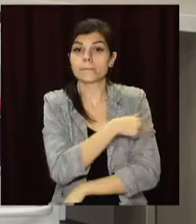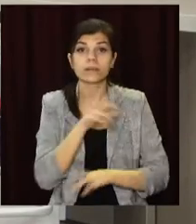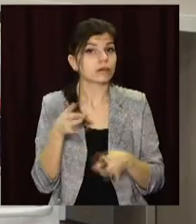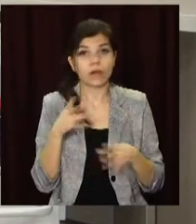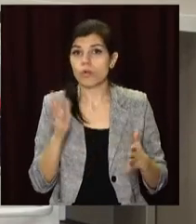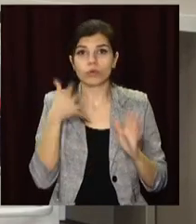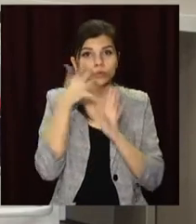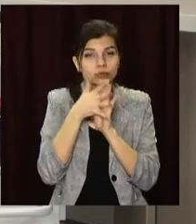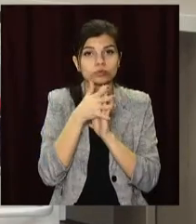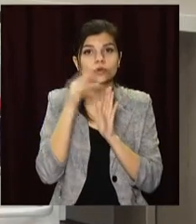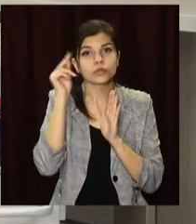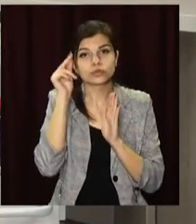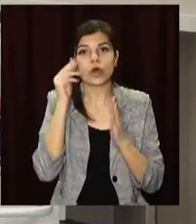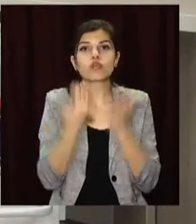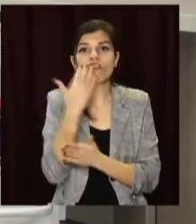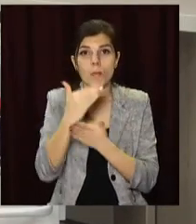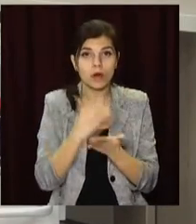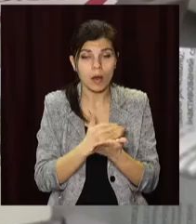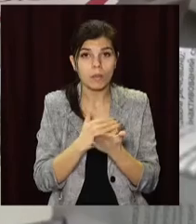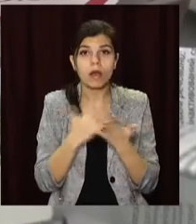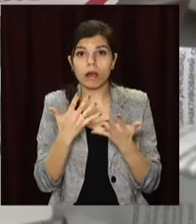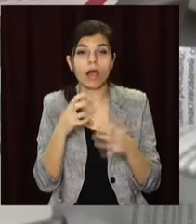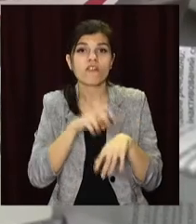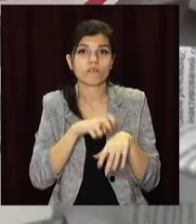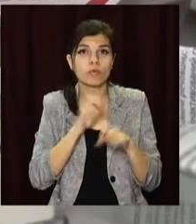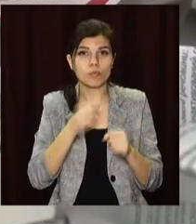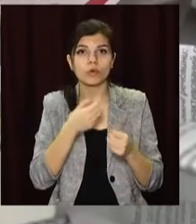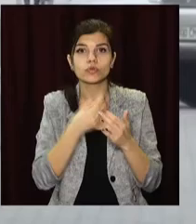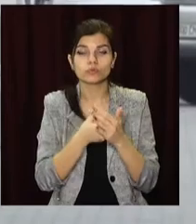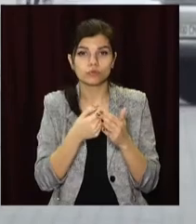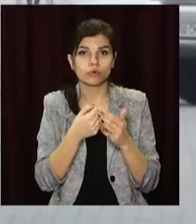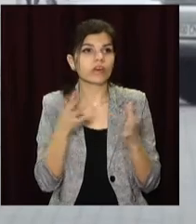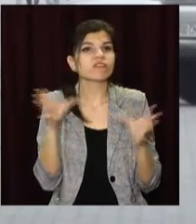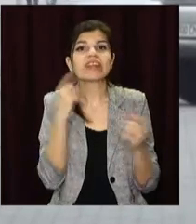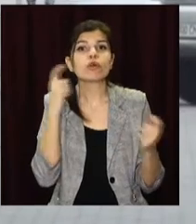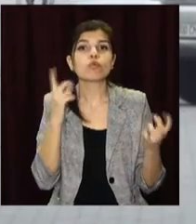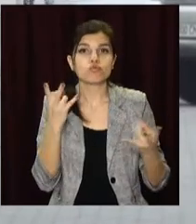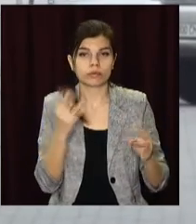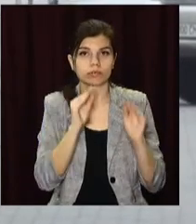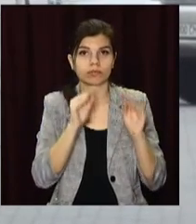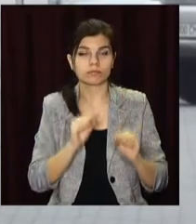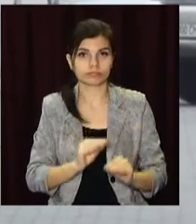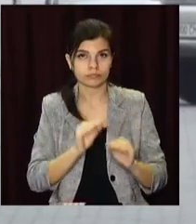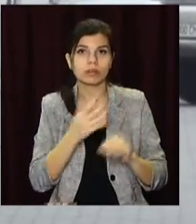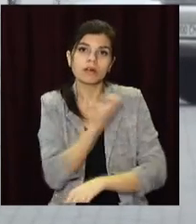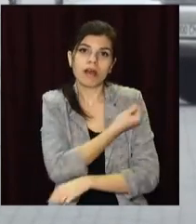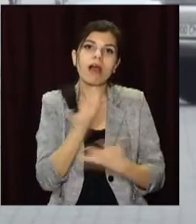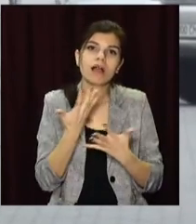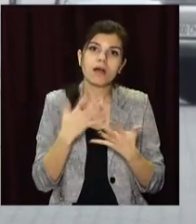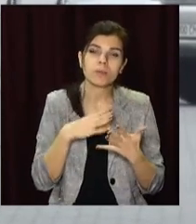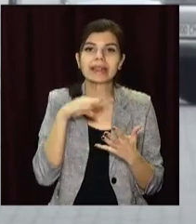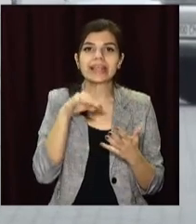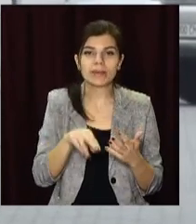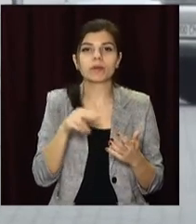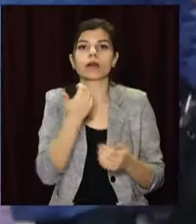вивчати нову програму. У відомстві кажуть, лікарі зможуть вносити до сервісу всю необхідну інформацію про імунізацію. Зокрема, тип вакцини,